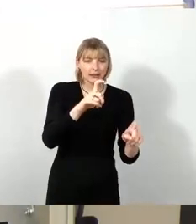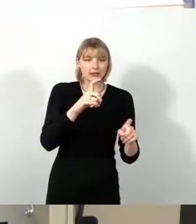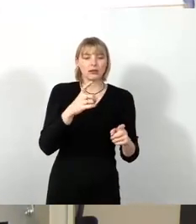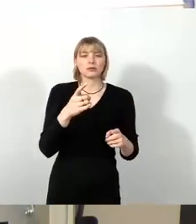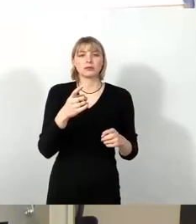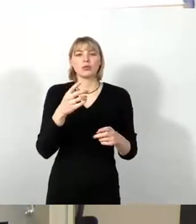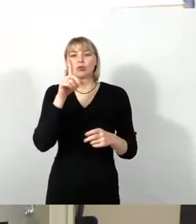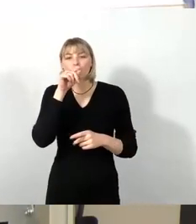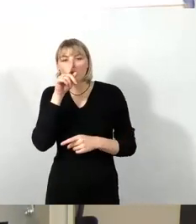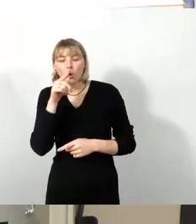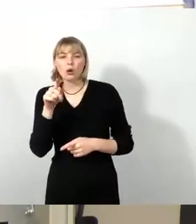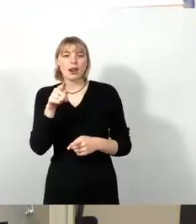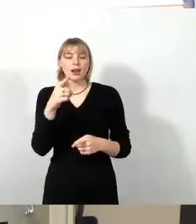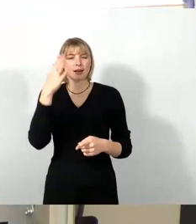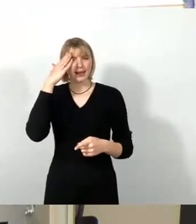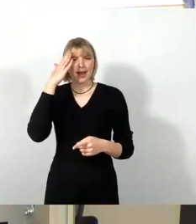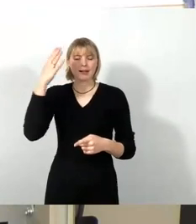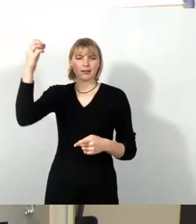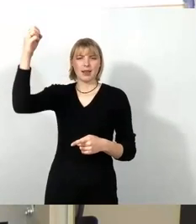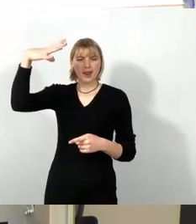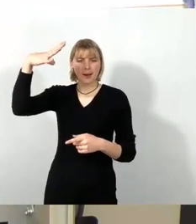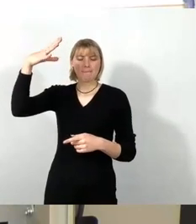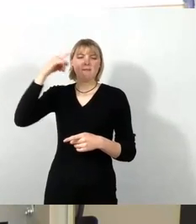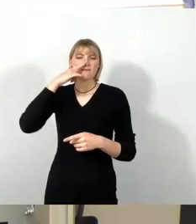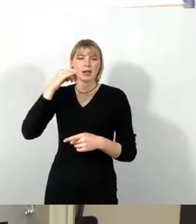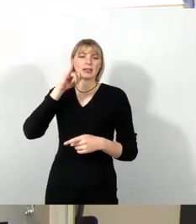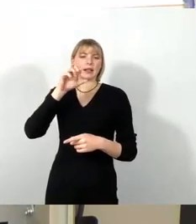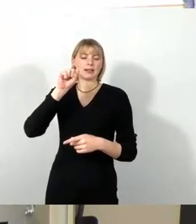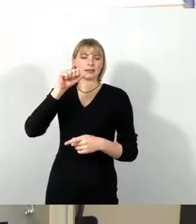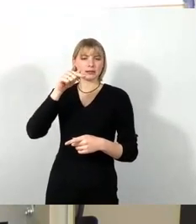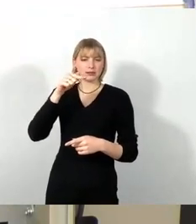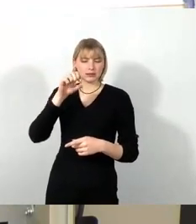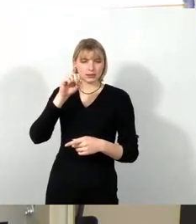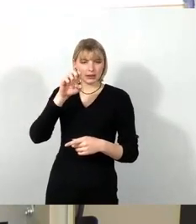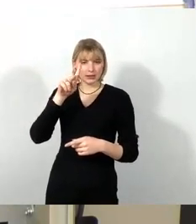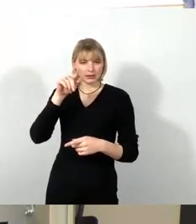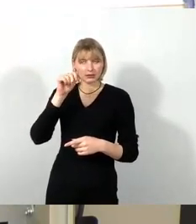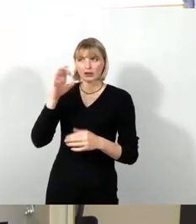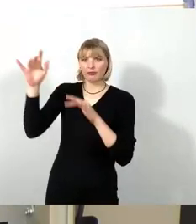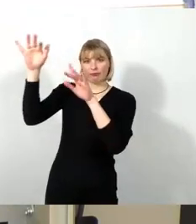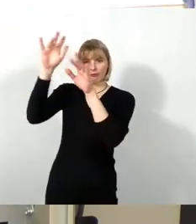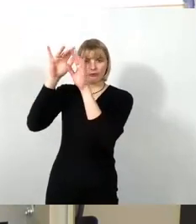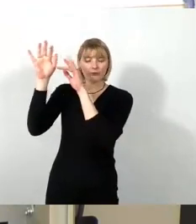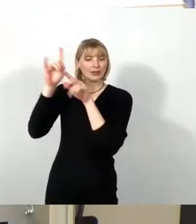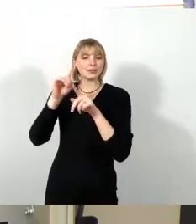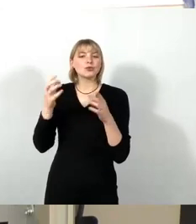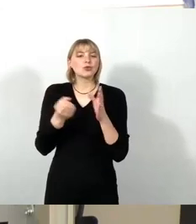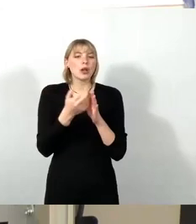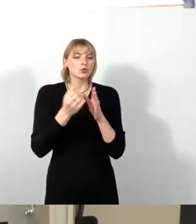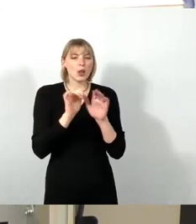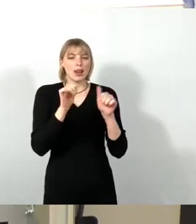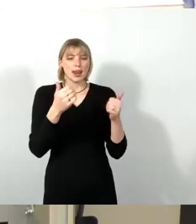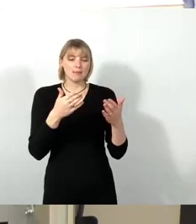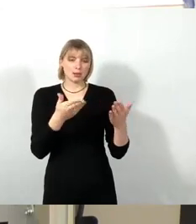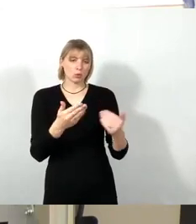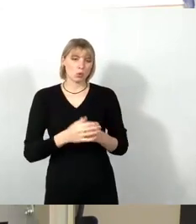Lampen schwirren und eben nicht ihrem natürlichen Lebenszyklus nachgehen und Vögel betrifft es genauso. Sie sind wirklich